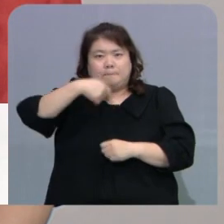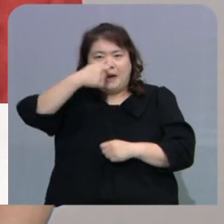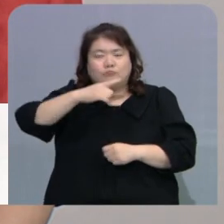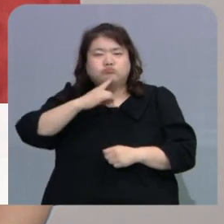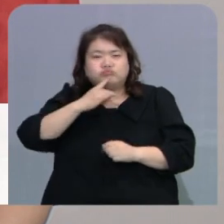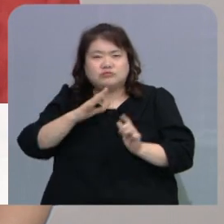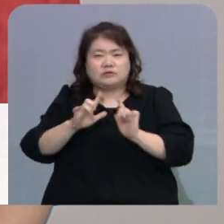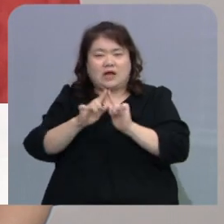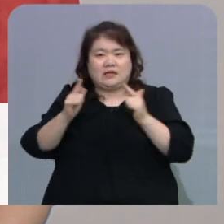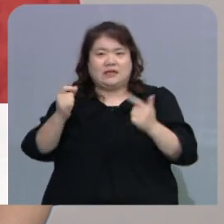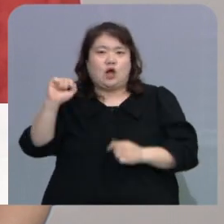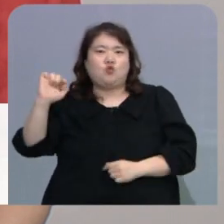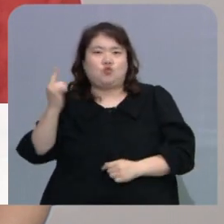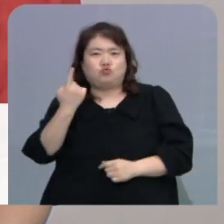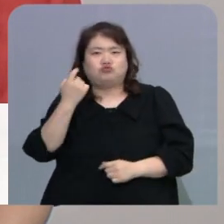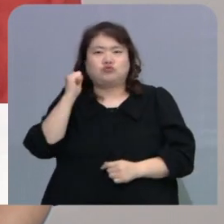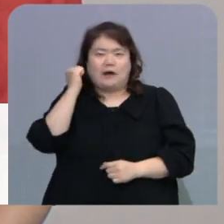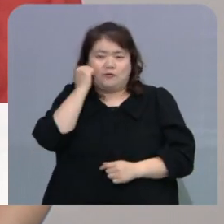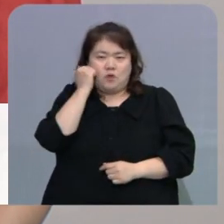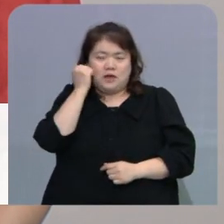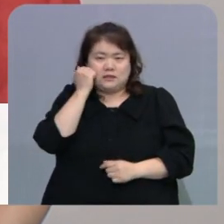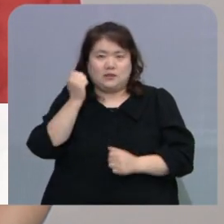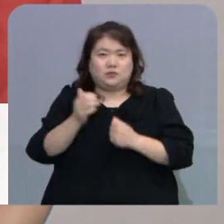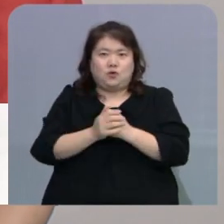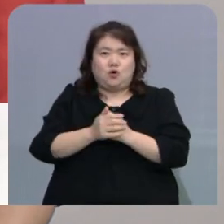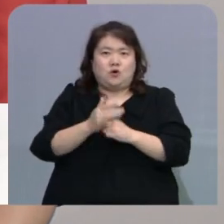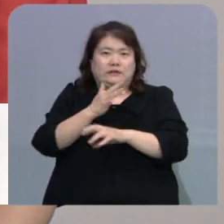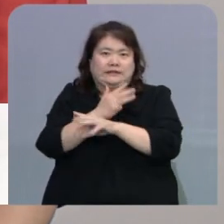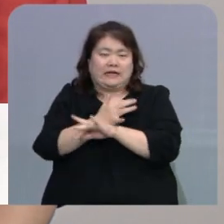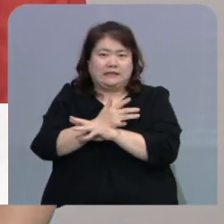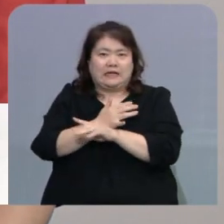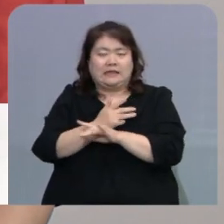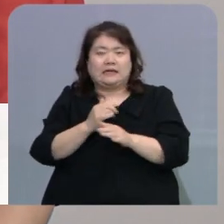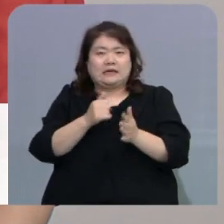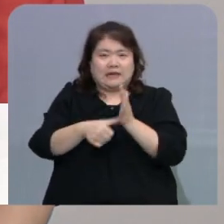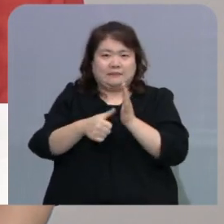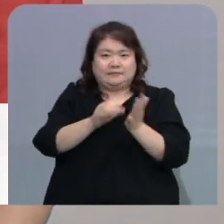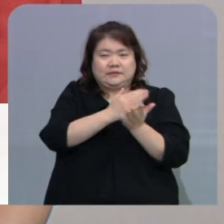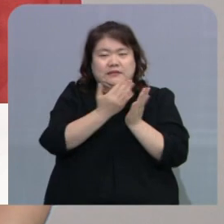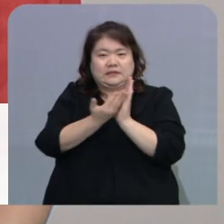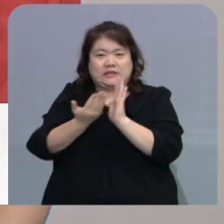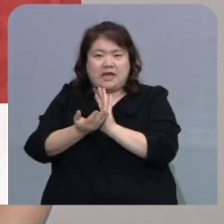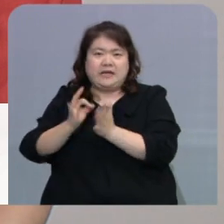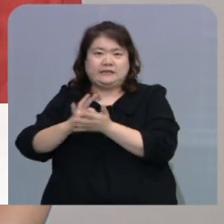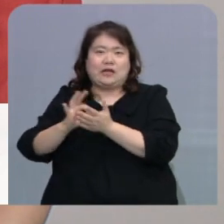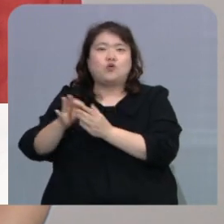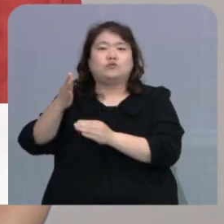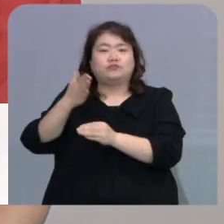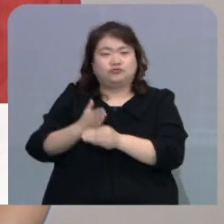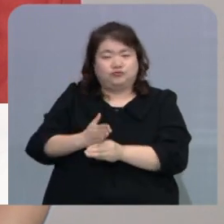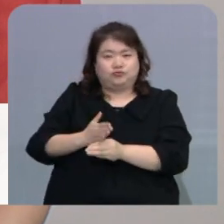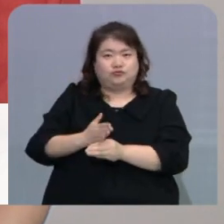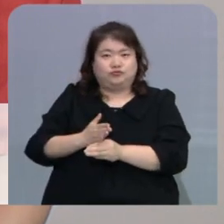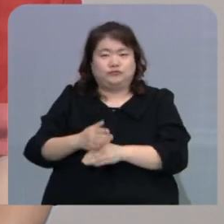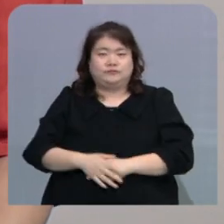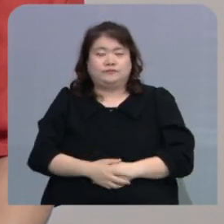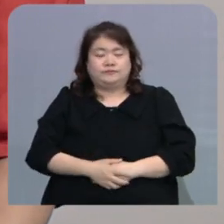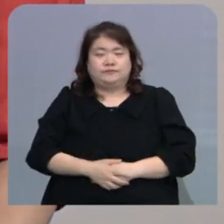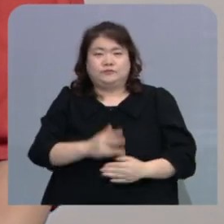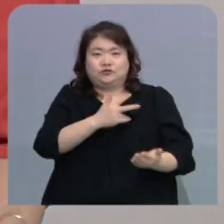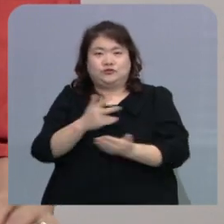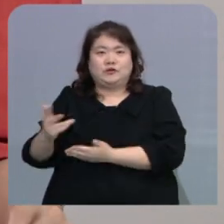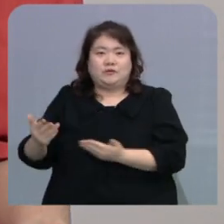것을 넘어서 요구르트와 과자, 또 장난감까지 다양한 가공 제품에 활용되고 있는데요. 진유민 기자가